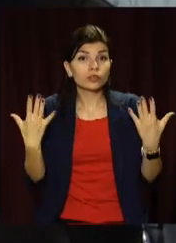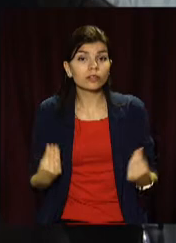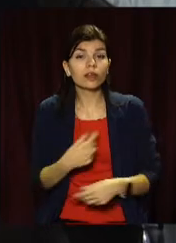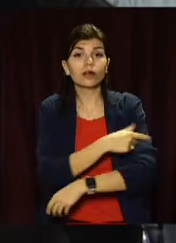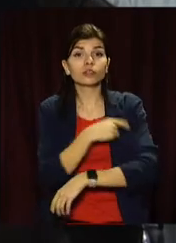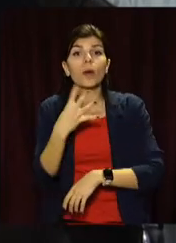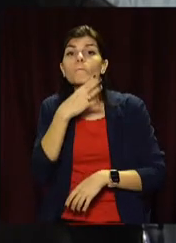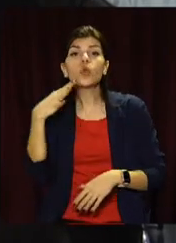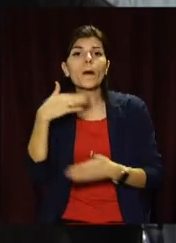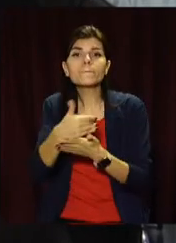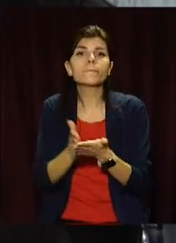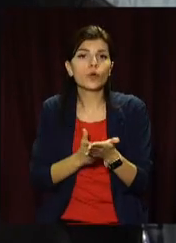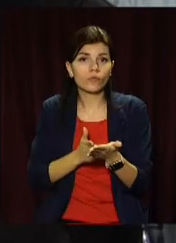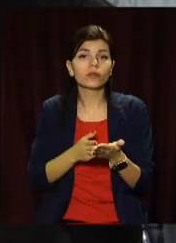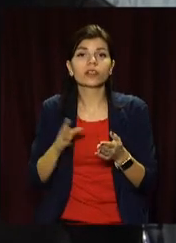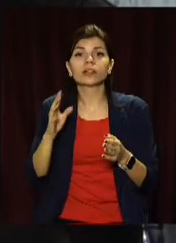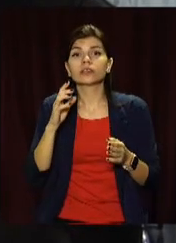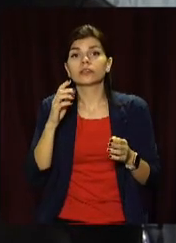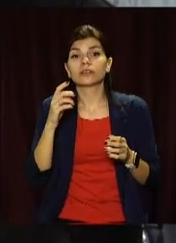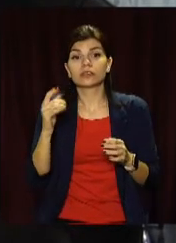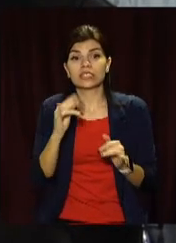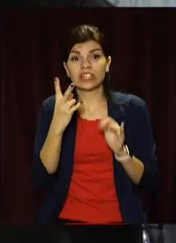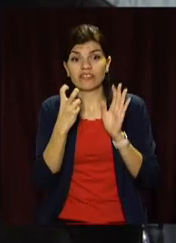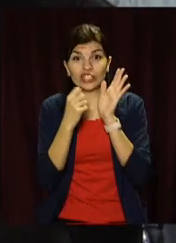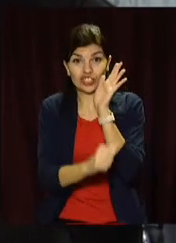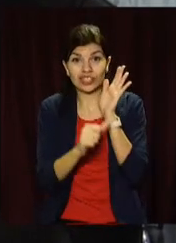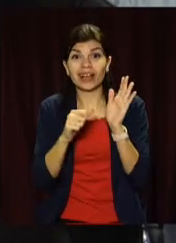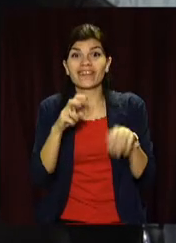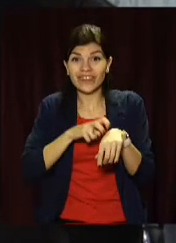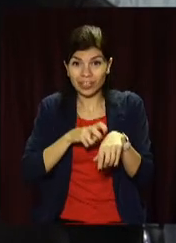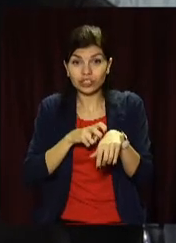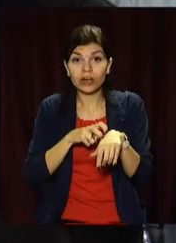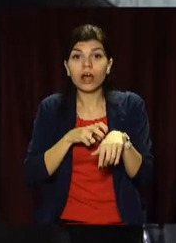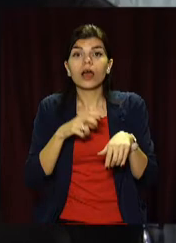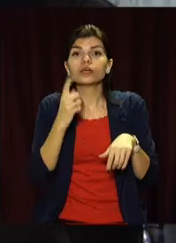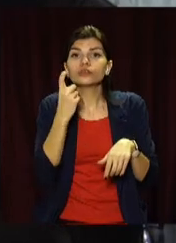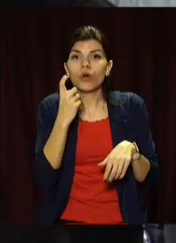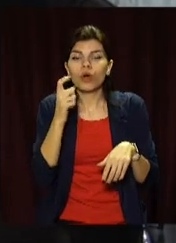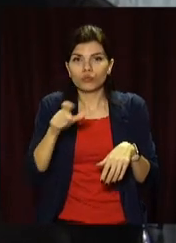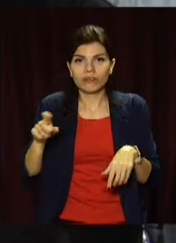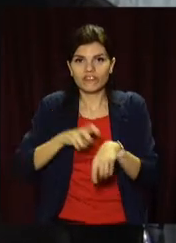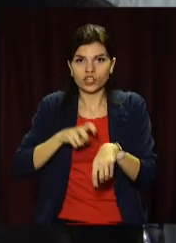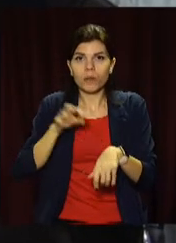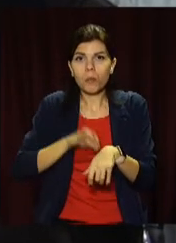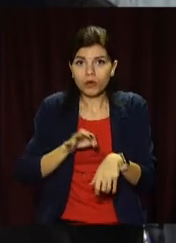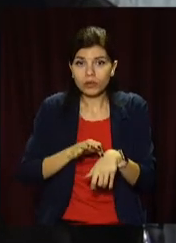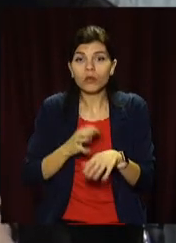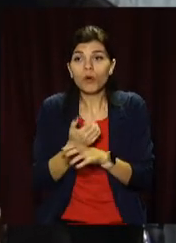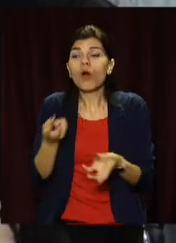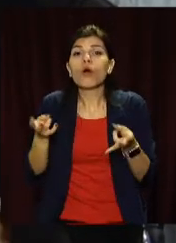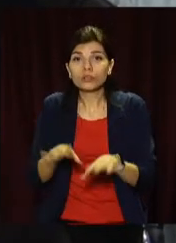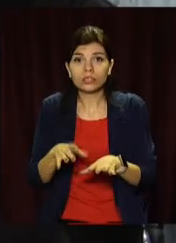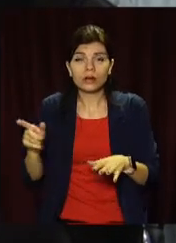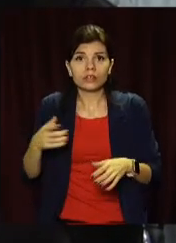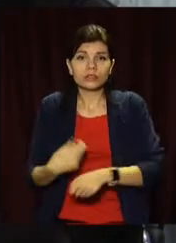многопрофільної горбільниці з 260 людей медперсоналу 100 болеють. Тому залишіся працюють